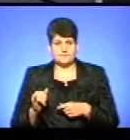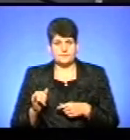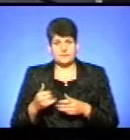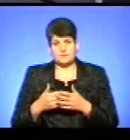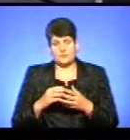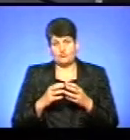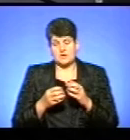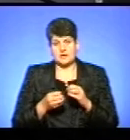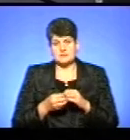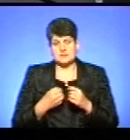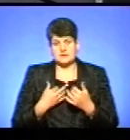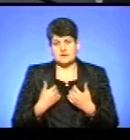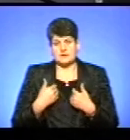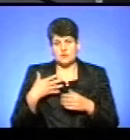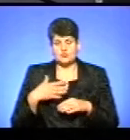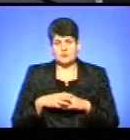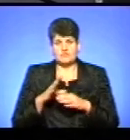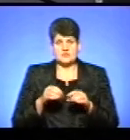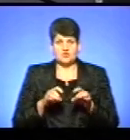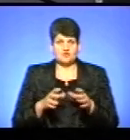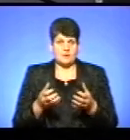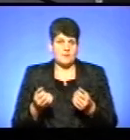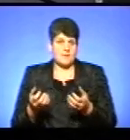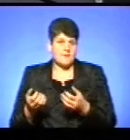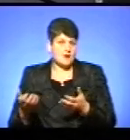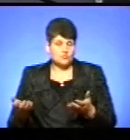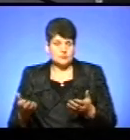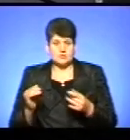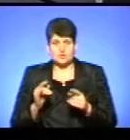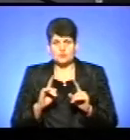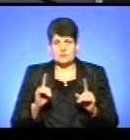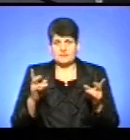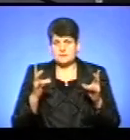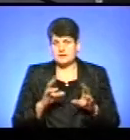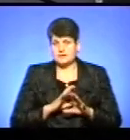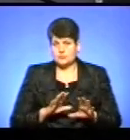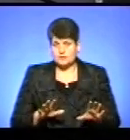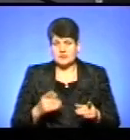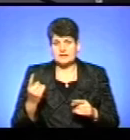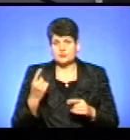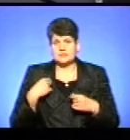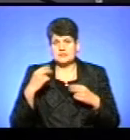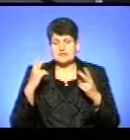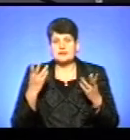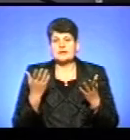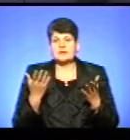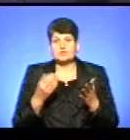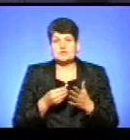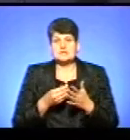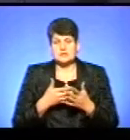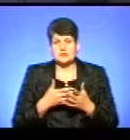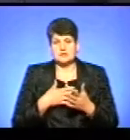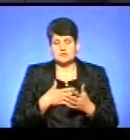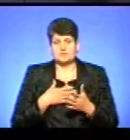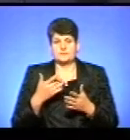В принципі, наскільки я розумію, всі рішення приймаються і особливих небезпек не буде. Єдине, що ми не знаємо, яка буде вартість, який буде наш тариф після того,